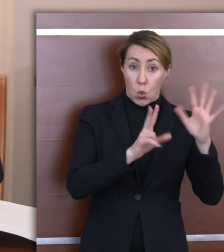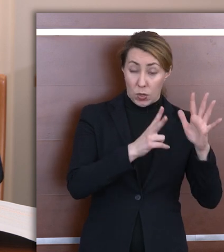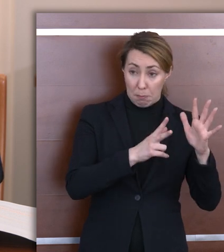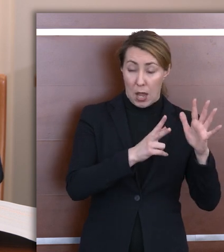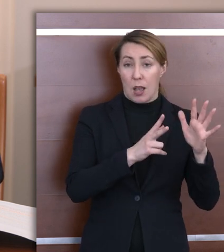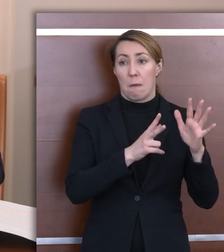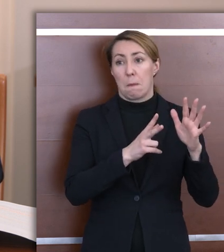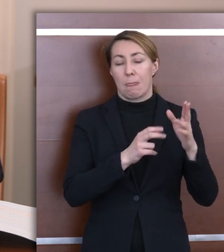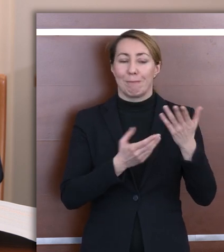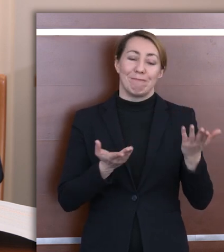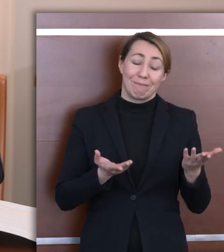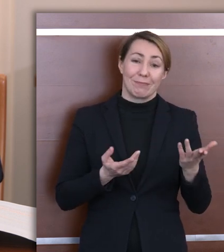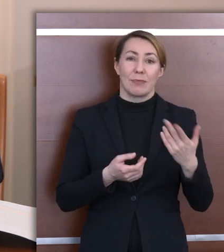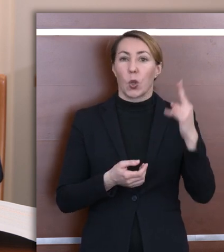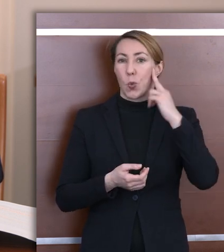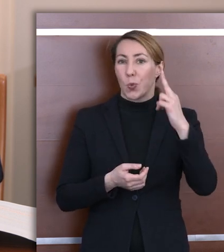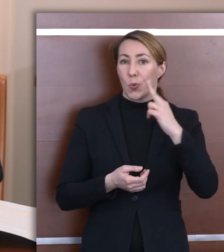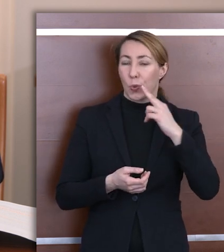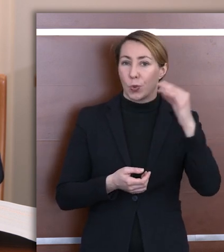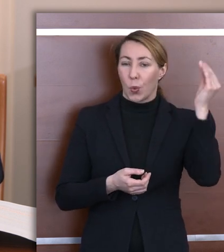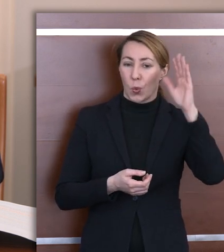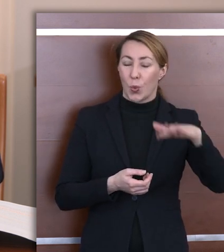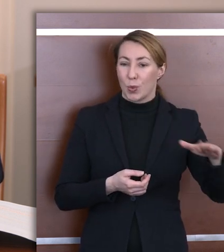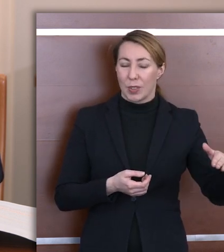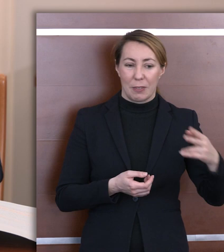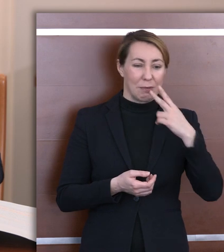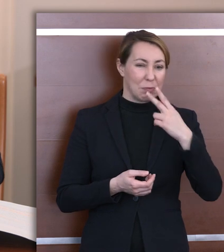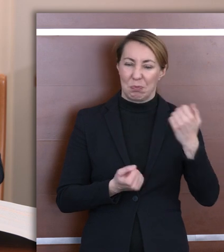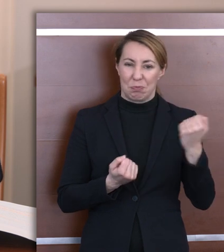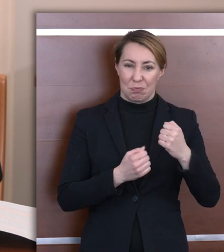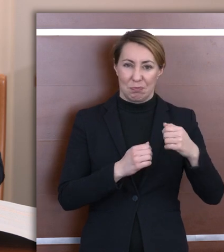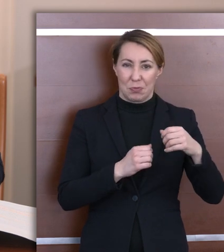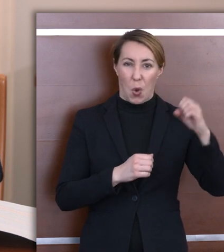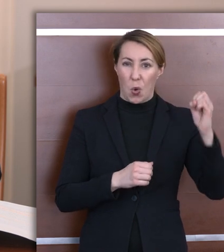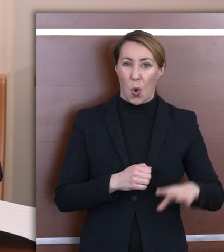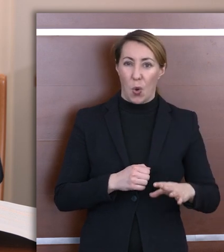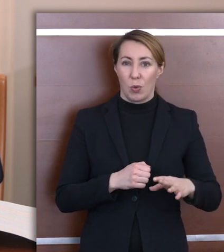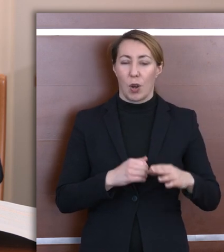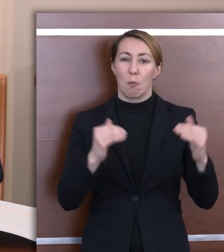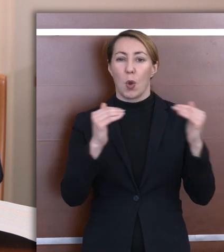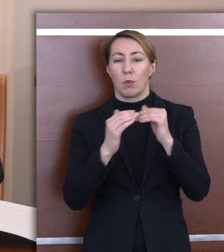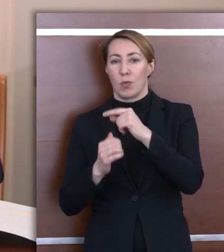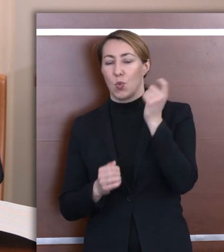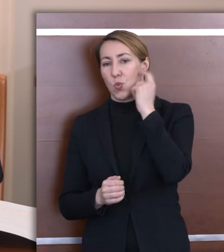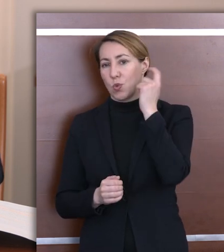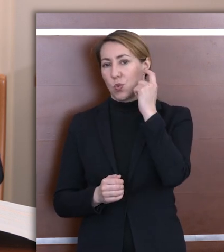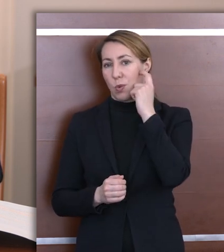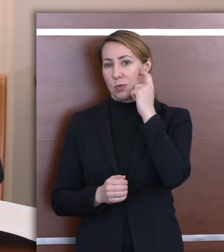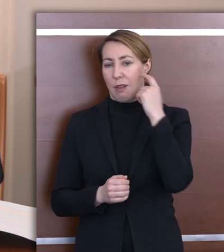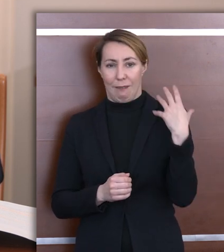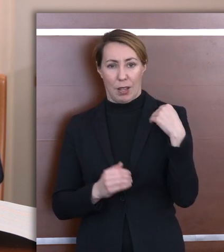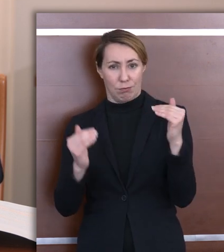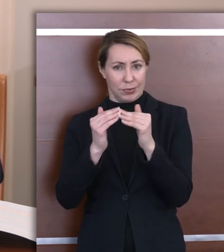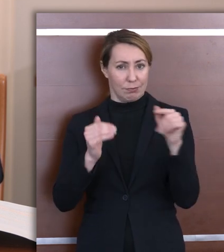głusi uczniowie wypadają niekorzystnie, źle na tle ich słyszących rówieśników